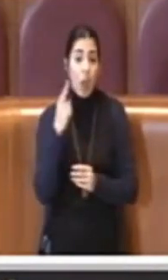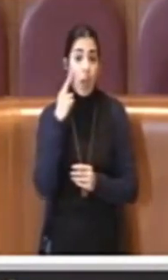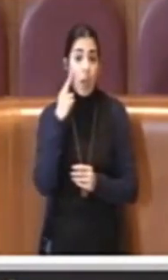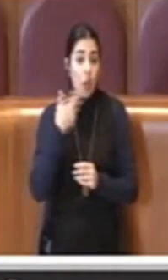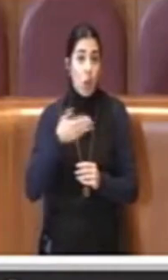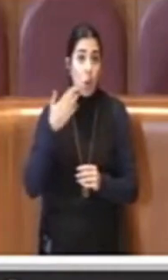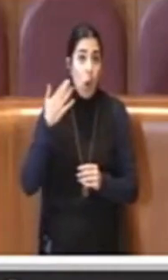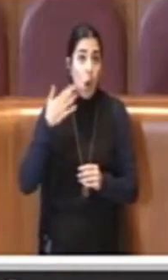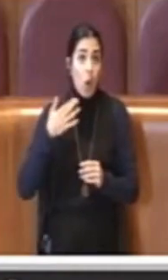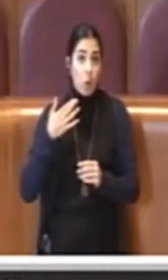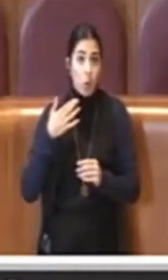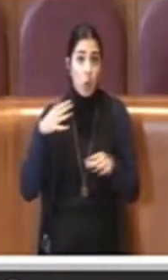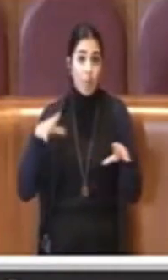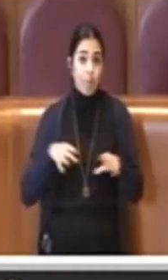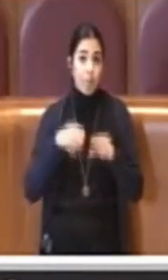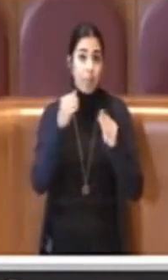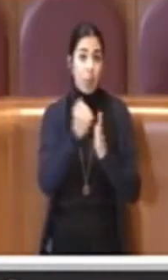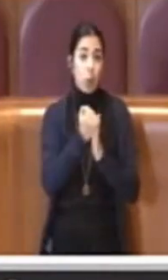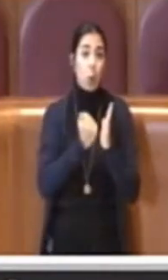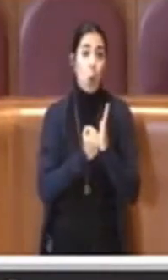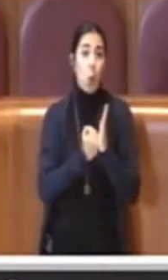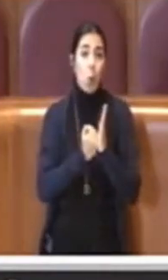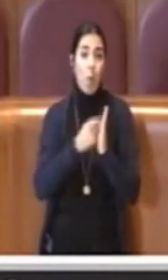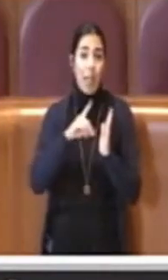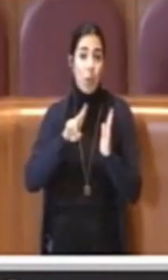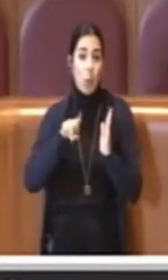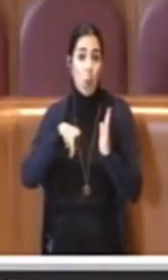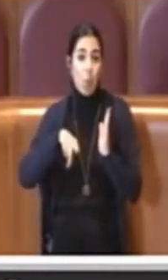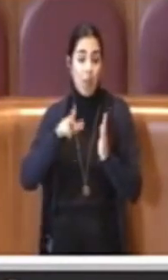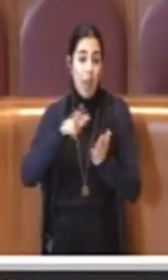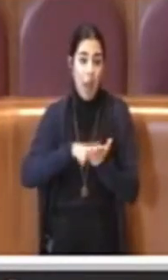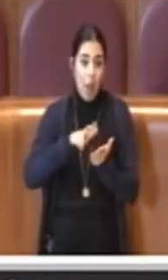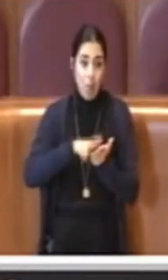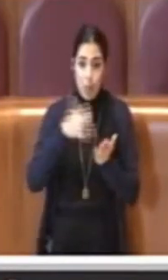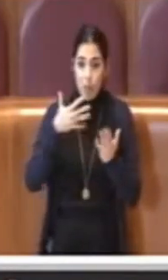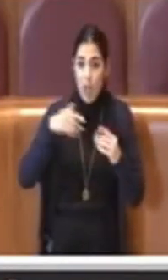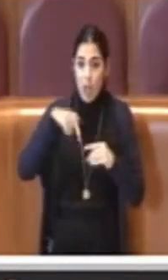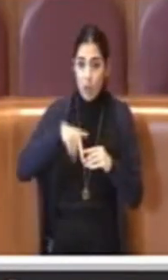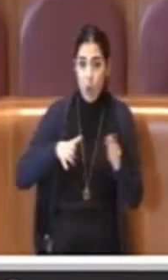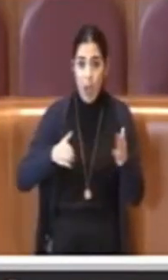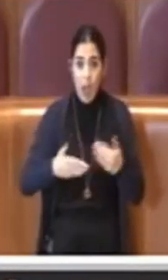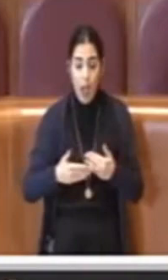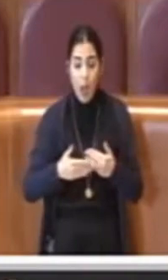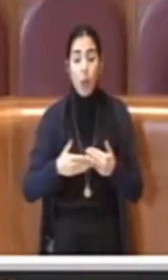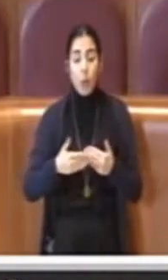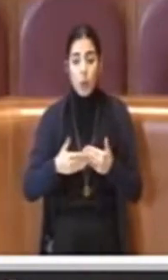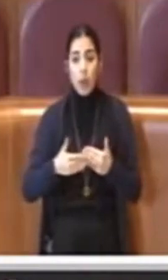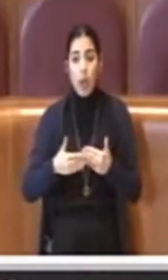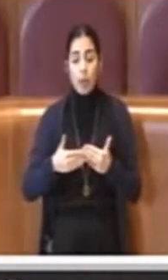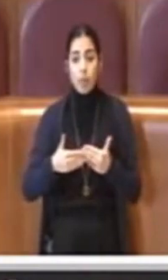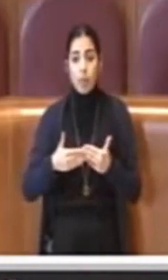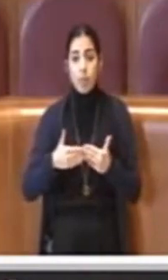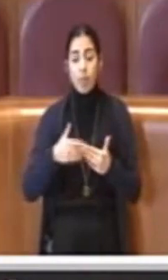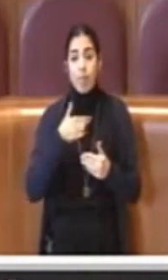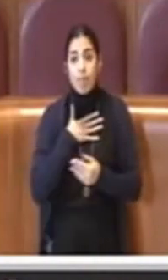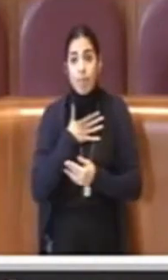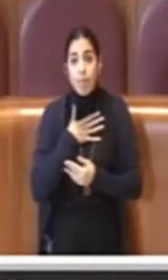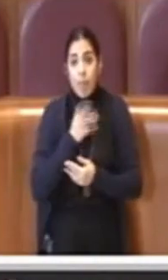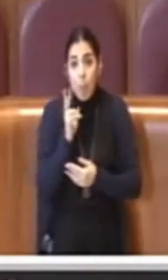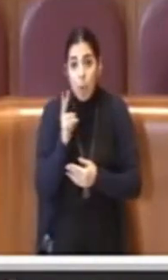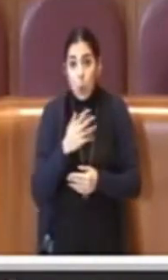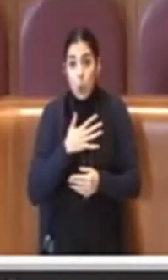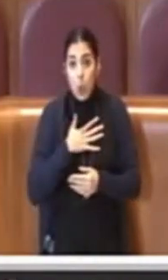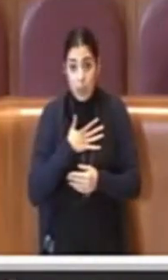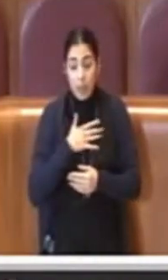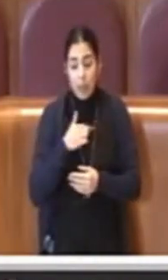primi documenti, i primi DUP che abbiamo approvato in aula e dal mio punto di vista voglio